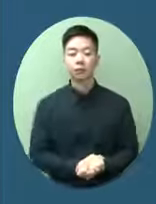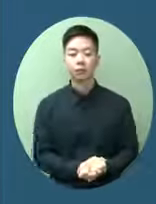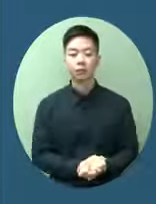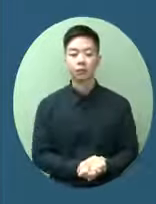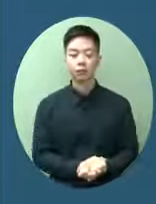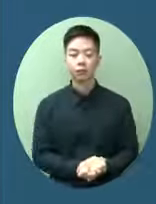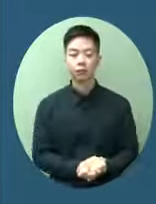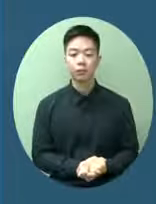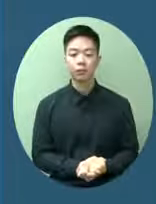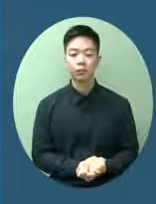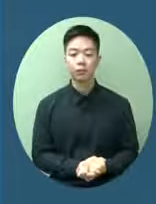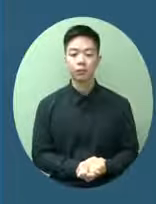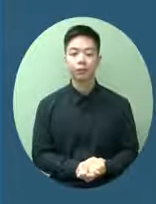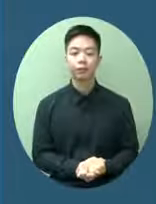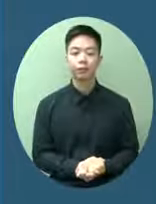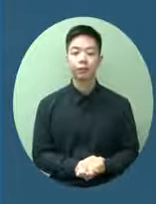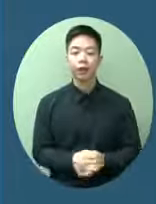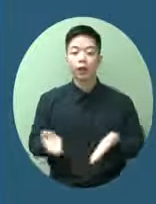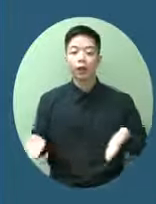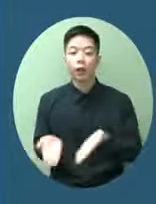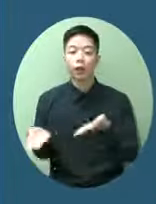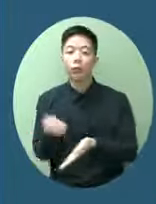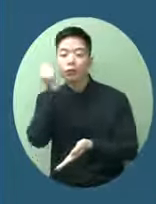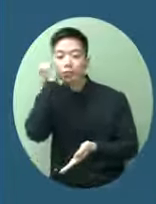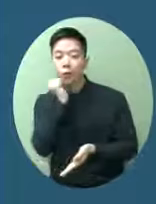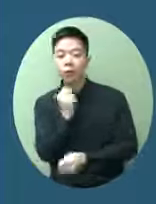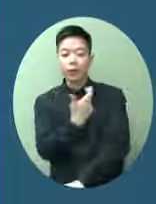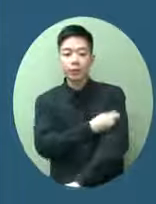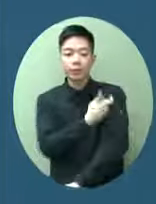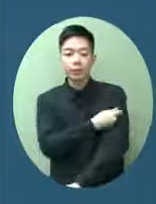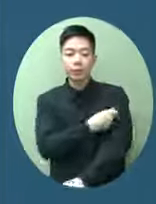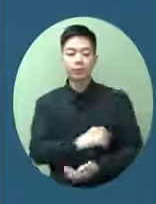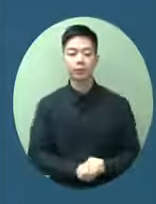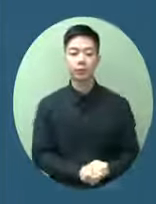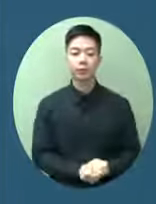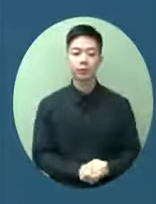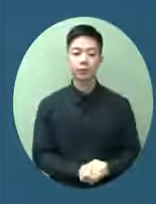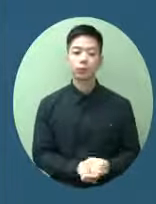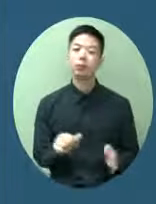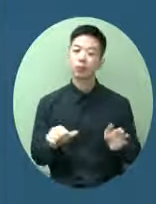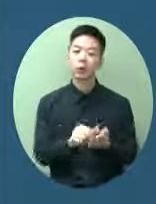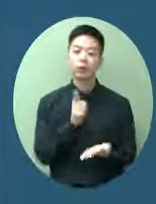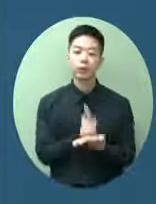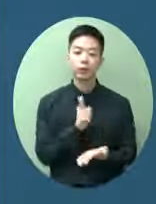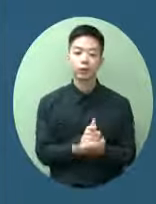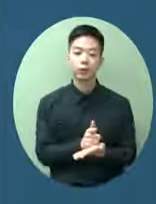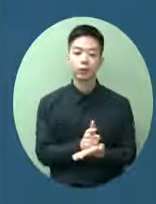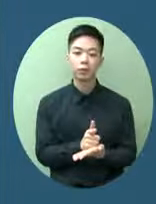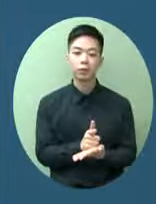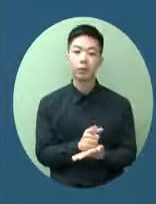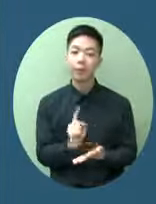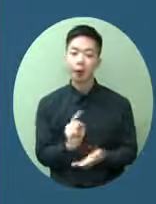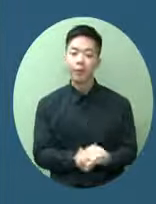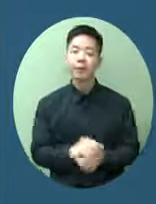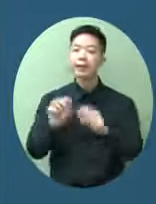推動長者的接種疫苗我看來最重要都是要解說要